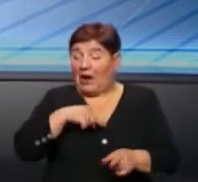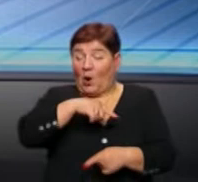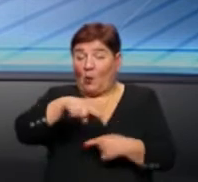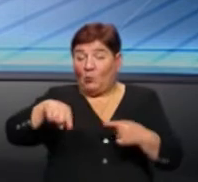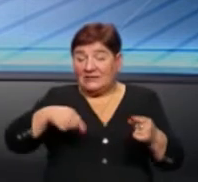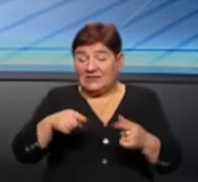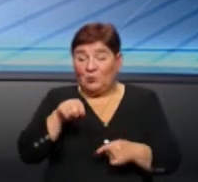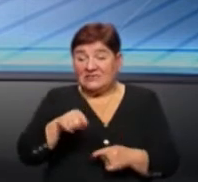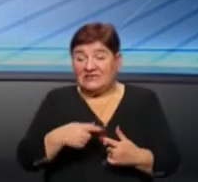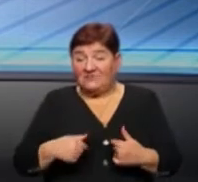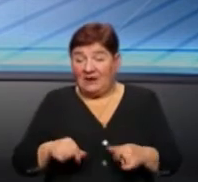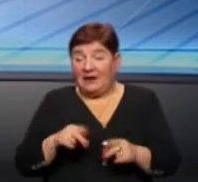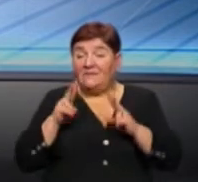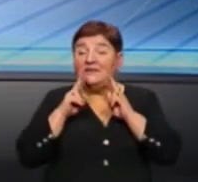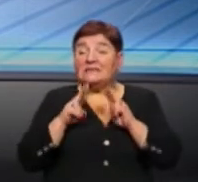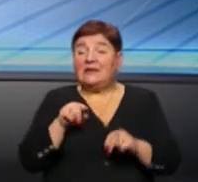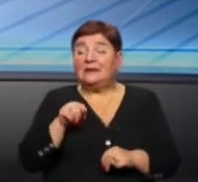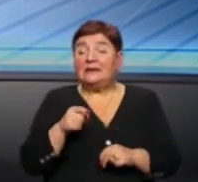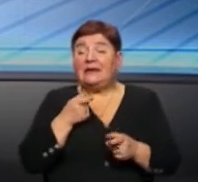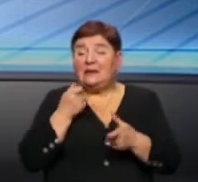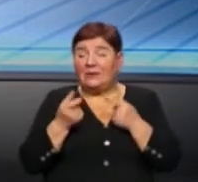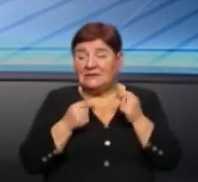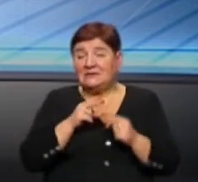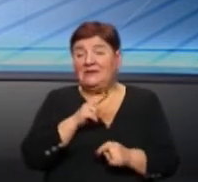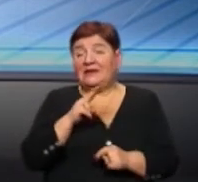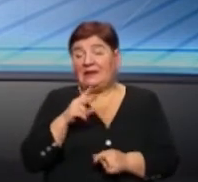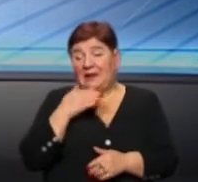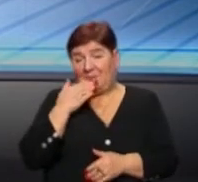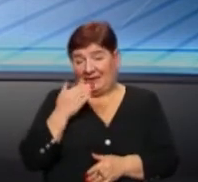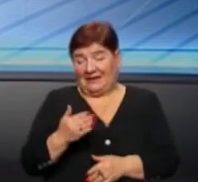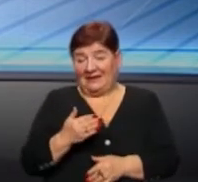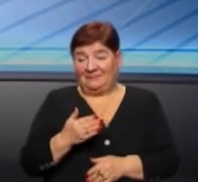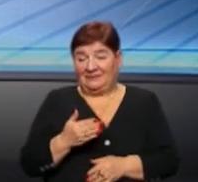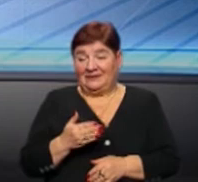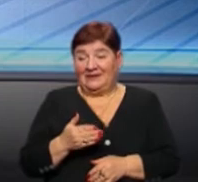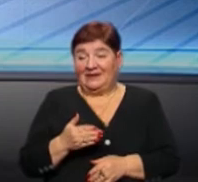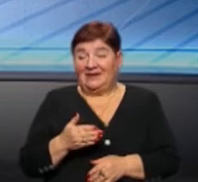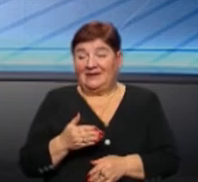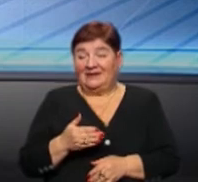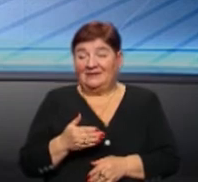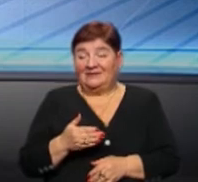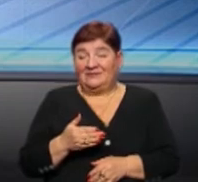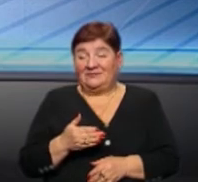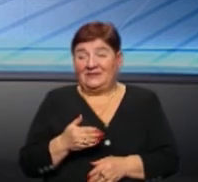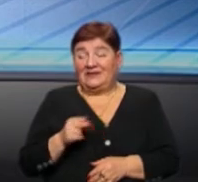крутиться в цій сфері, вона би не знала тих нюансів, про які питали. Тому, чи то